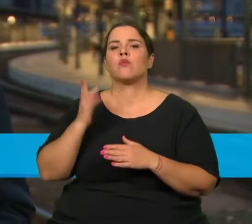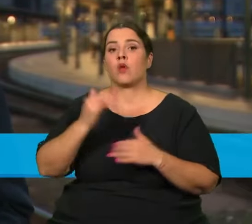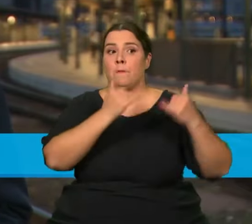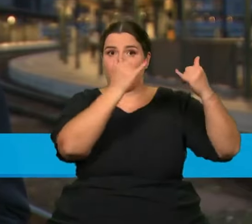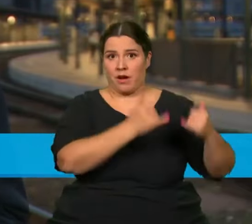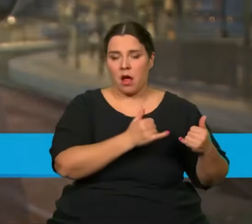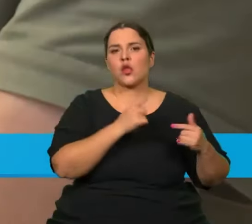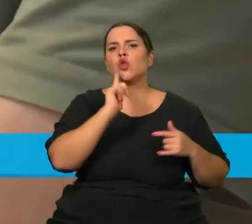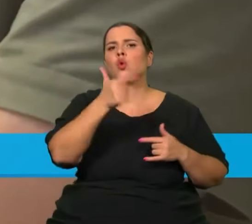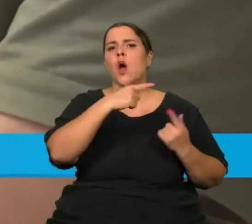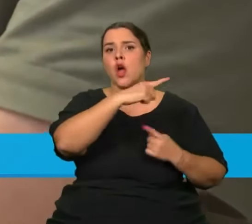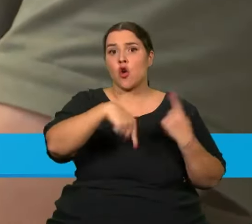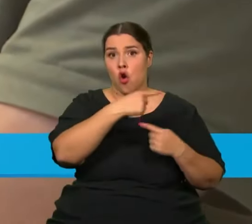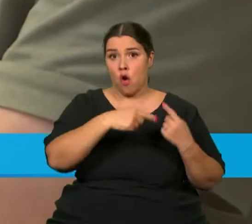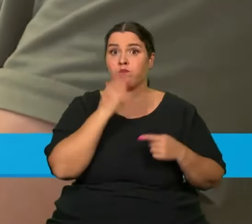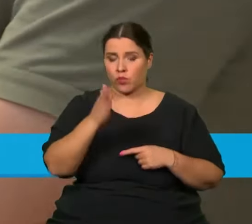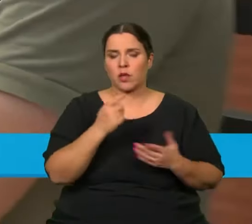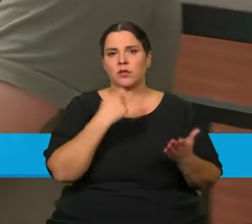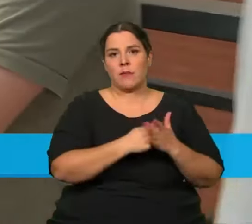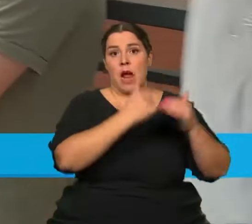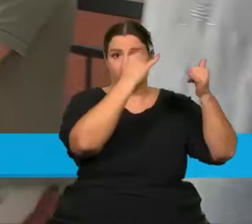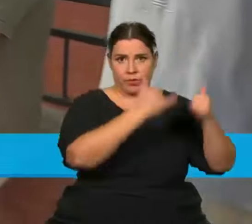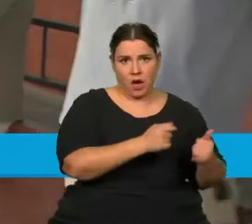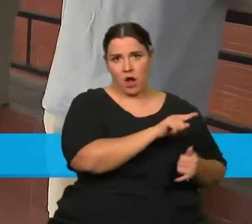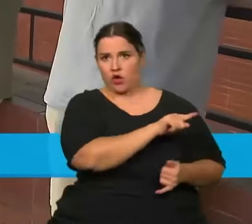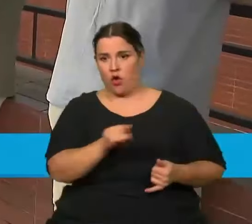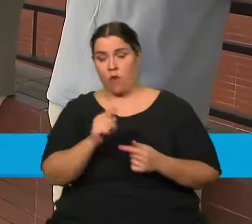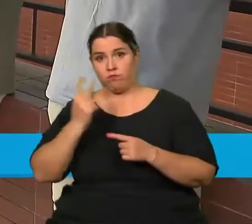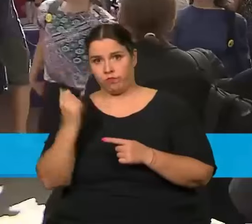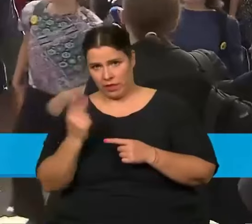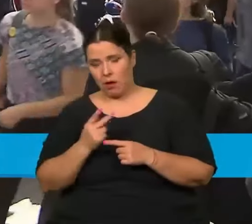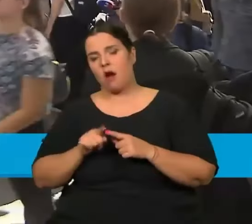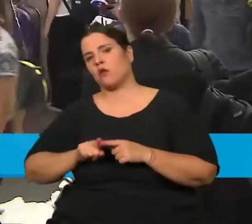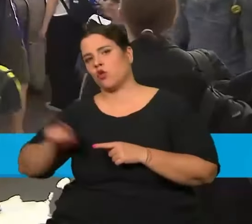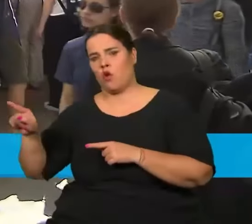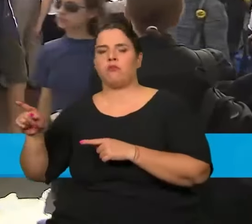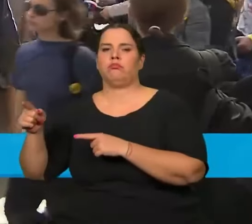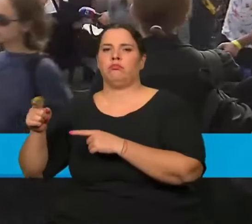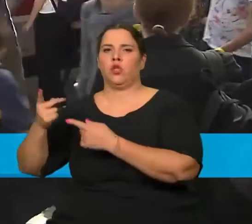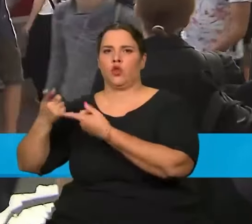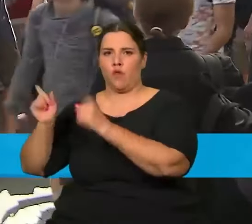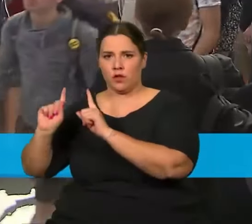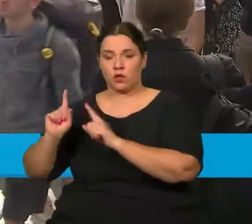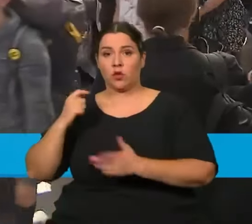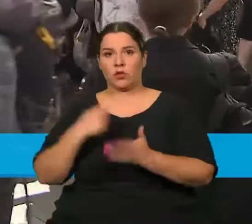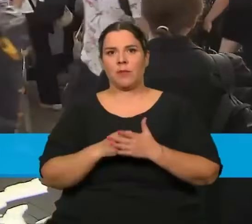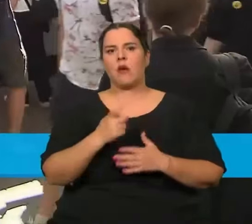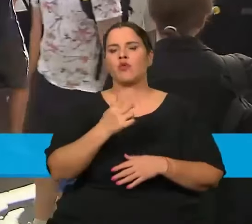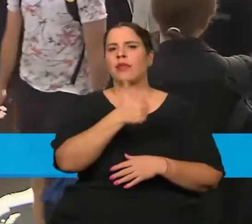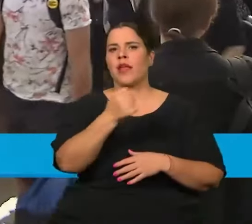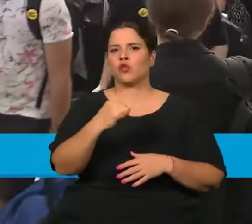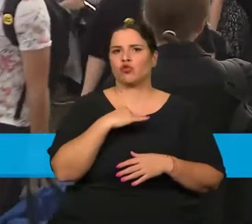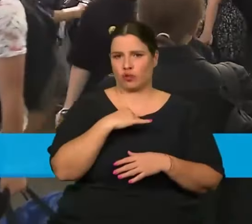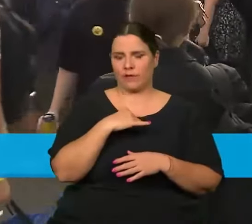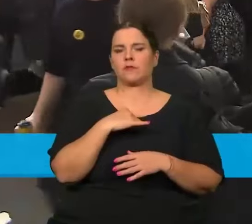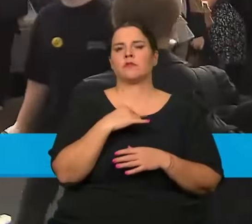Brně. Tedy v případě, že se to druhé kolo uskuteční a konat by se mělo v sobotu 6. dubna, ten vlak by měl vyrazit o den dřív. Ty běžné